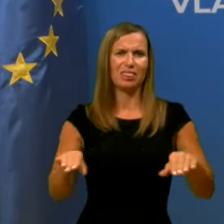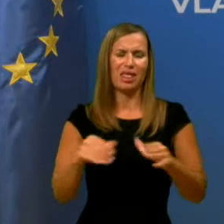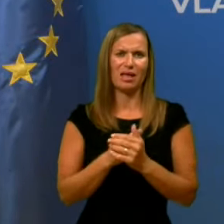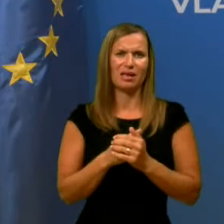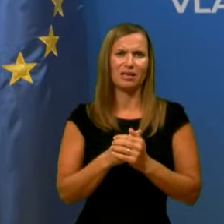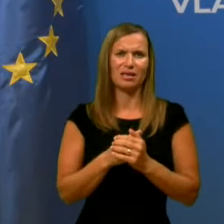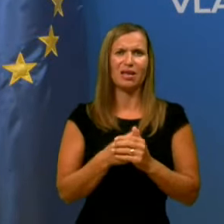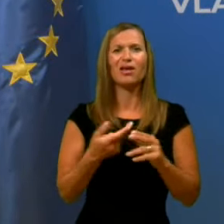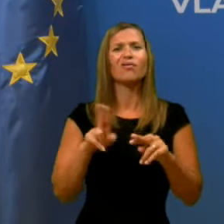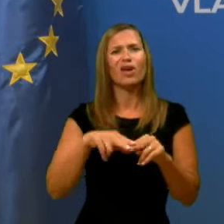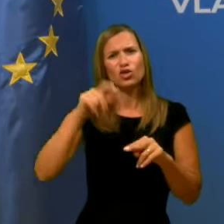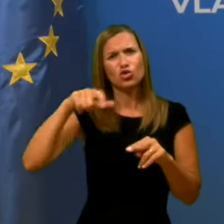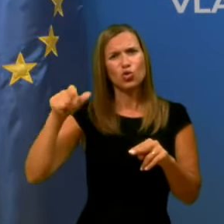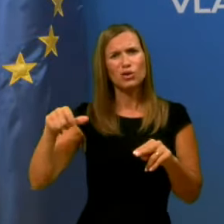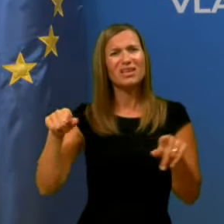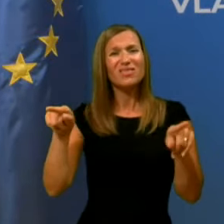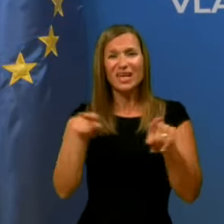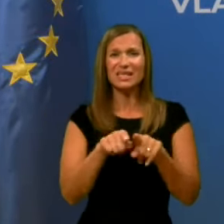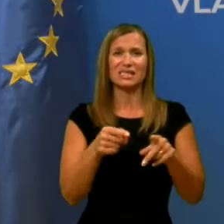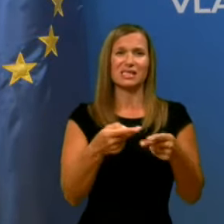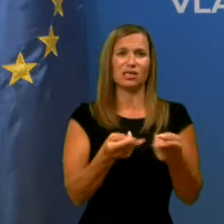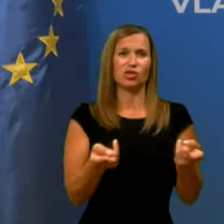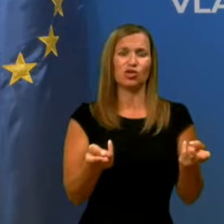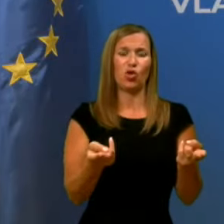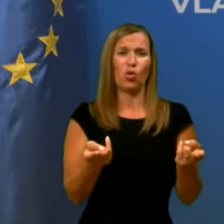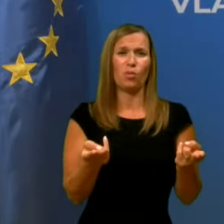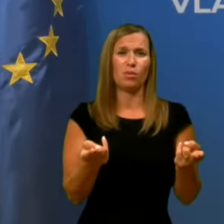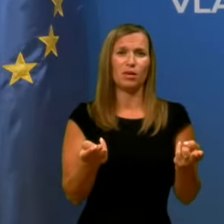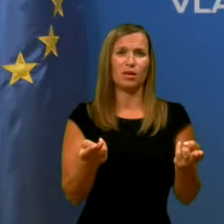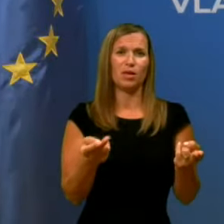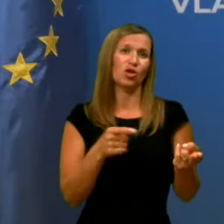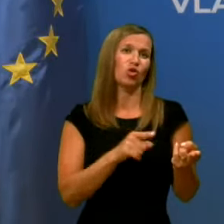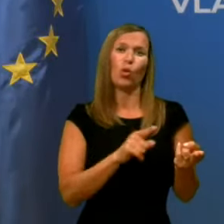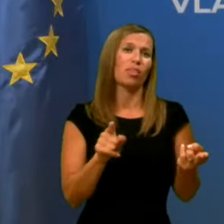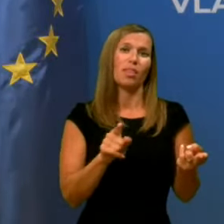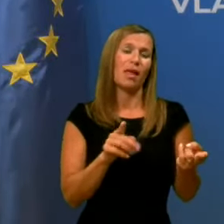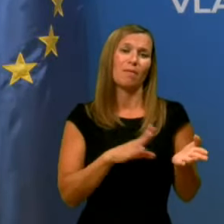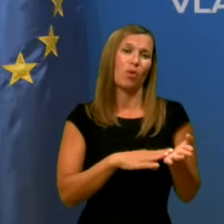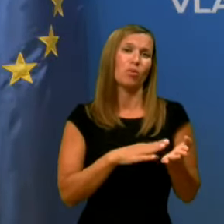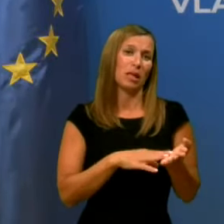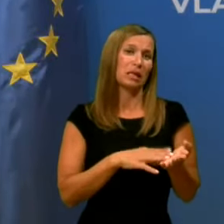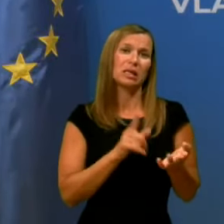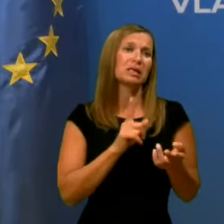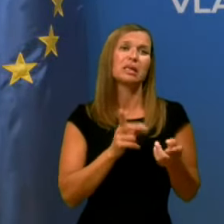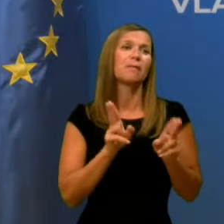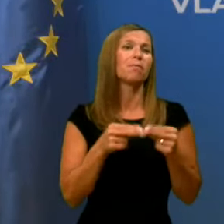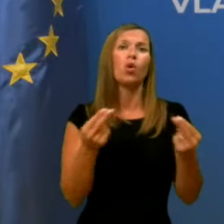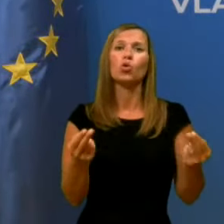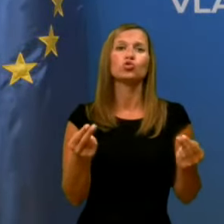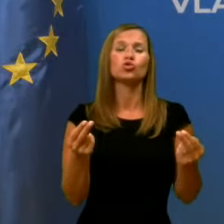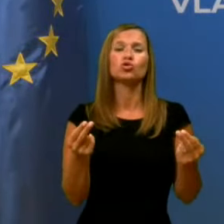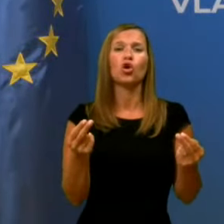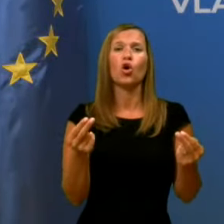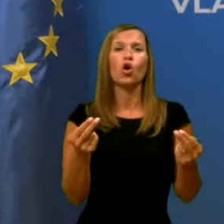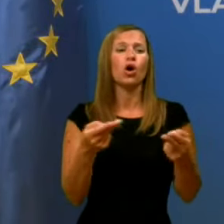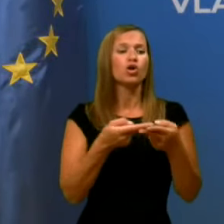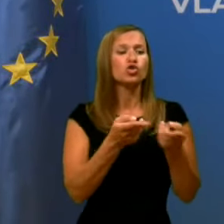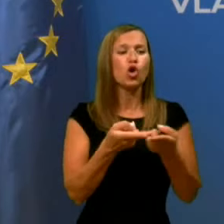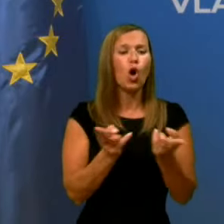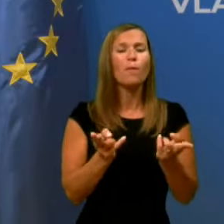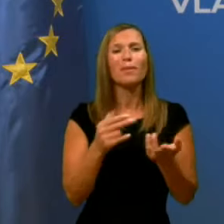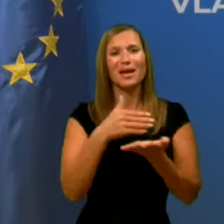Več ljudi v isti sobi, kar še vedno ne pomeni, da ni možno sob, sveda, razdeliti na cone, tako kot